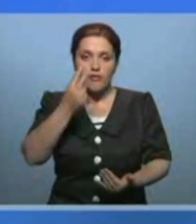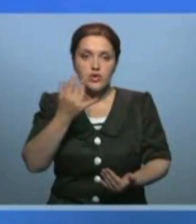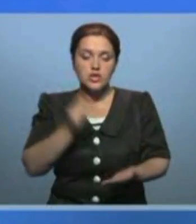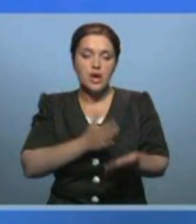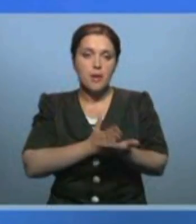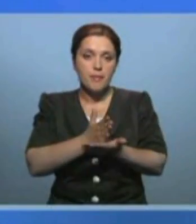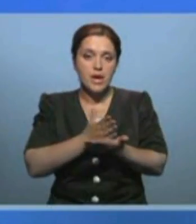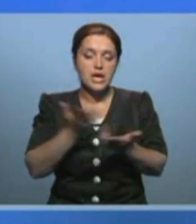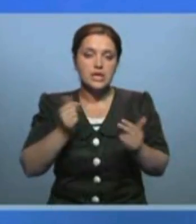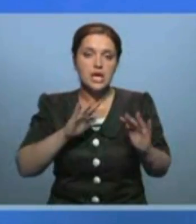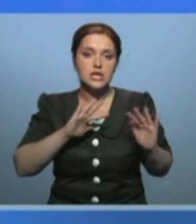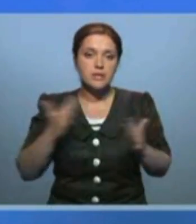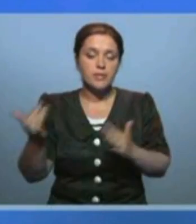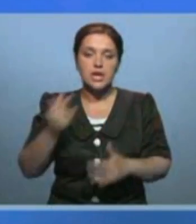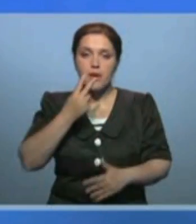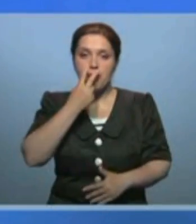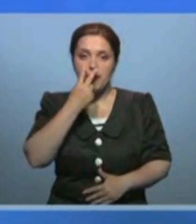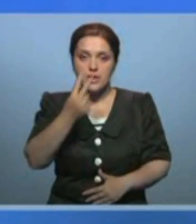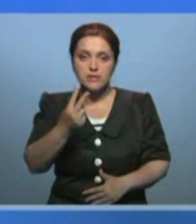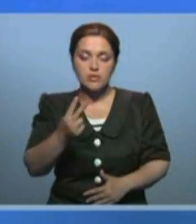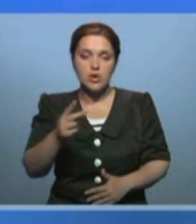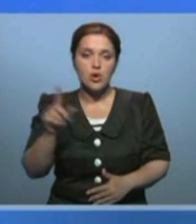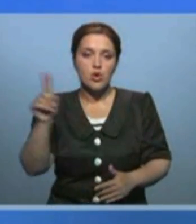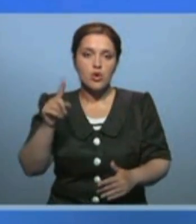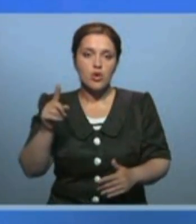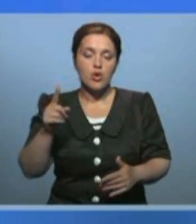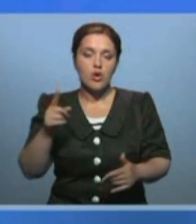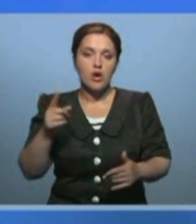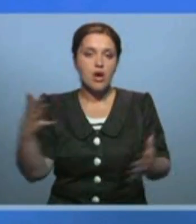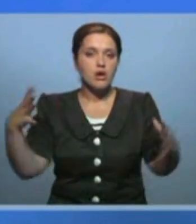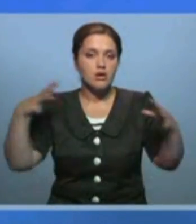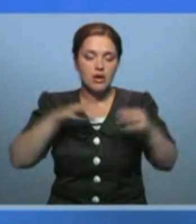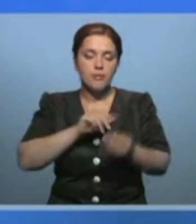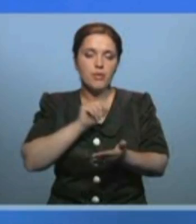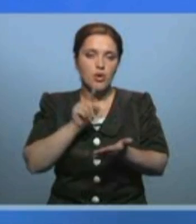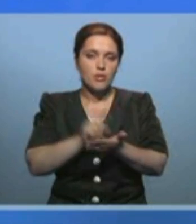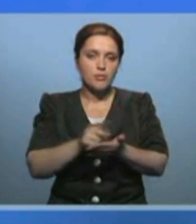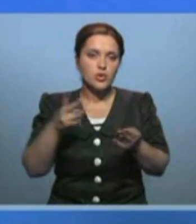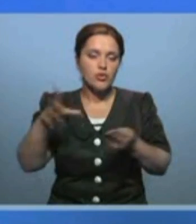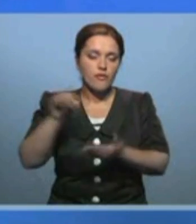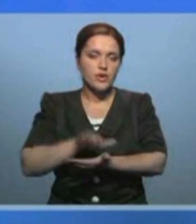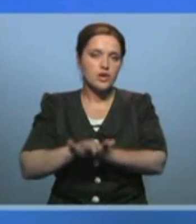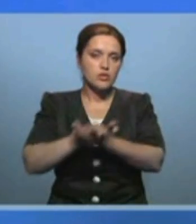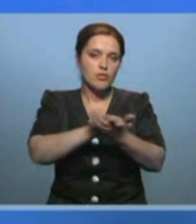и посмотреть, что и альтернативы интеграции нету,